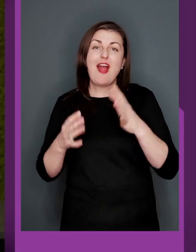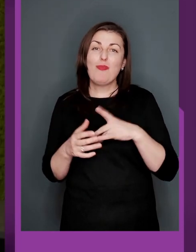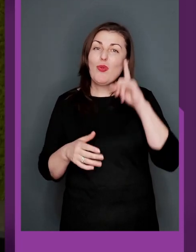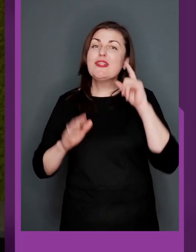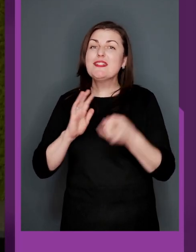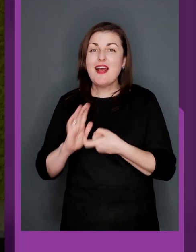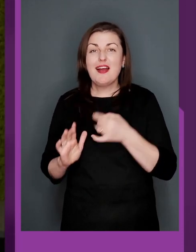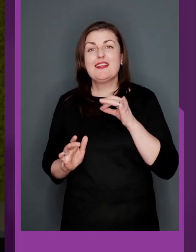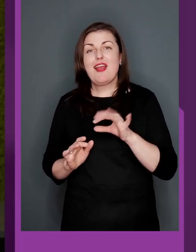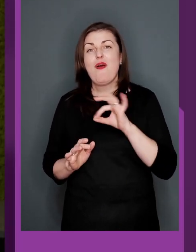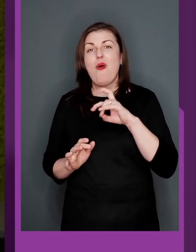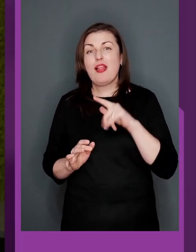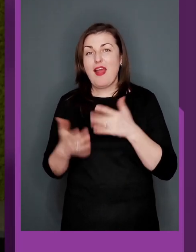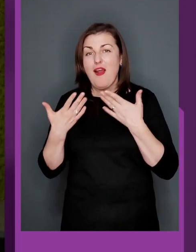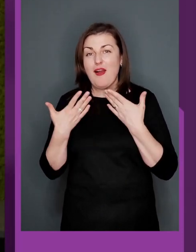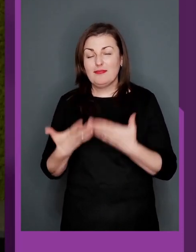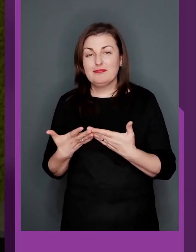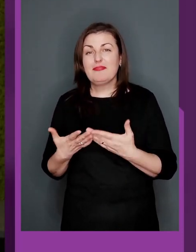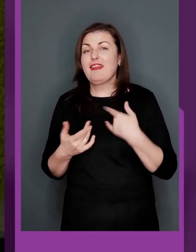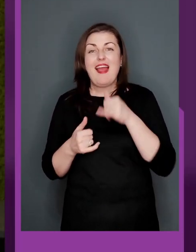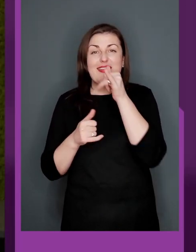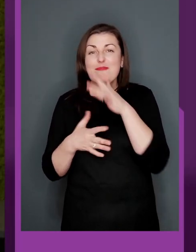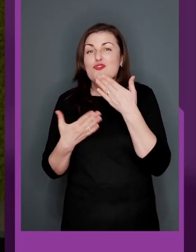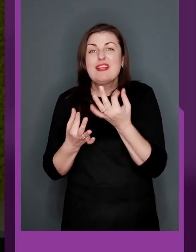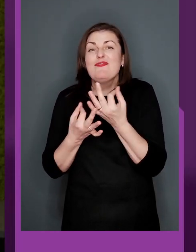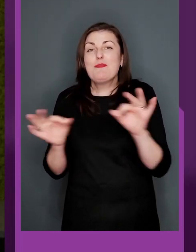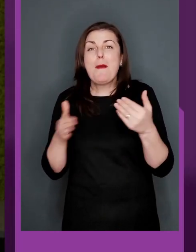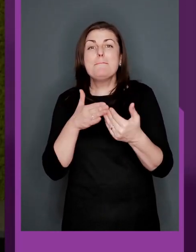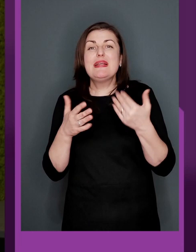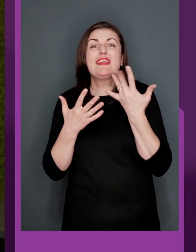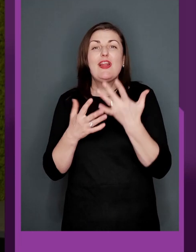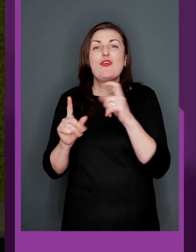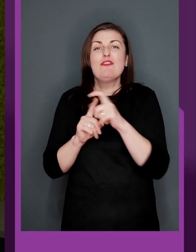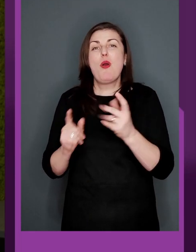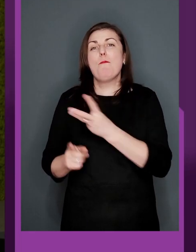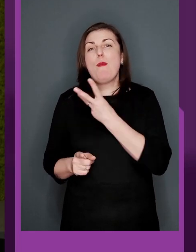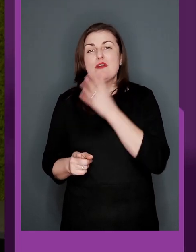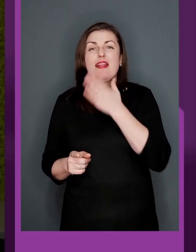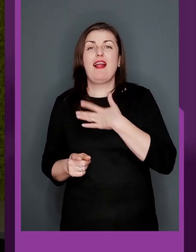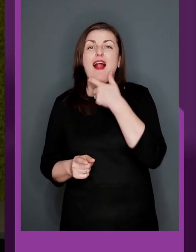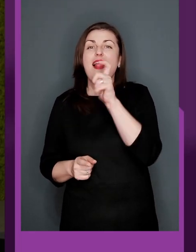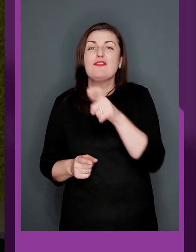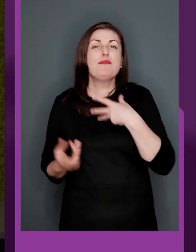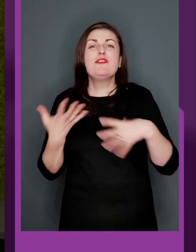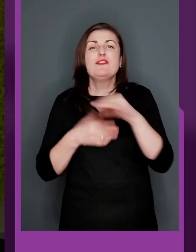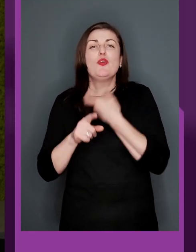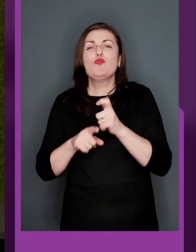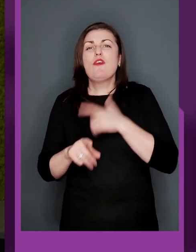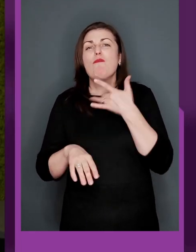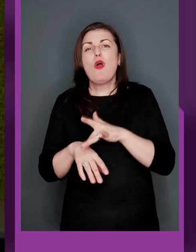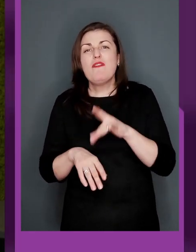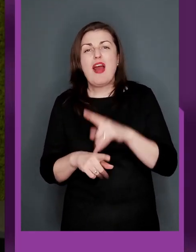Чудово, дуже цікаво було дізнатися, і Олег, ось, не можу вас відпустити без кількох слів побажань для наших